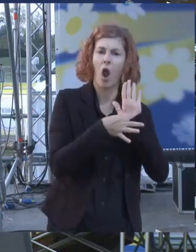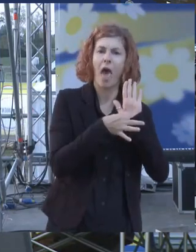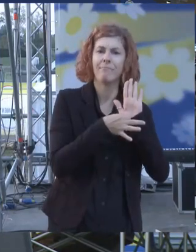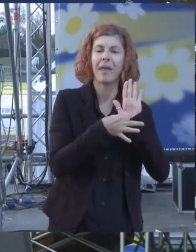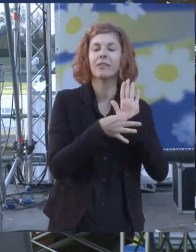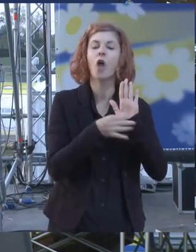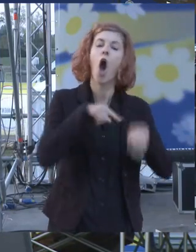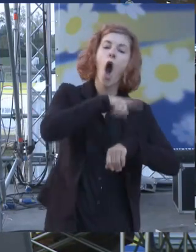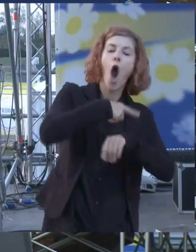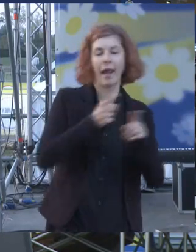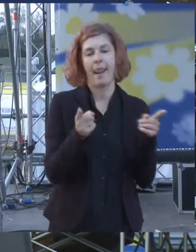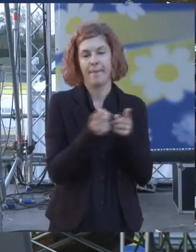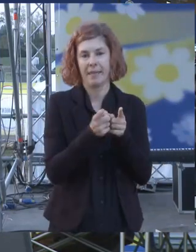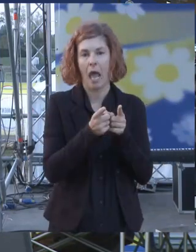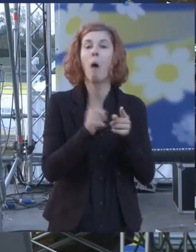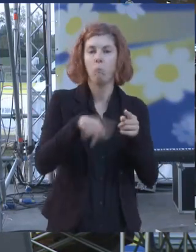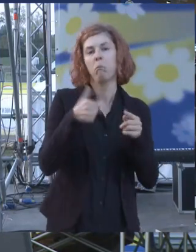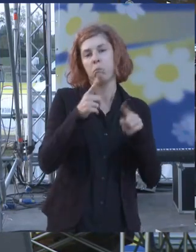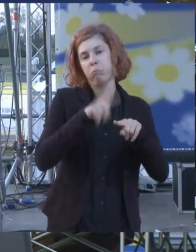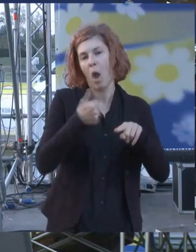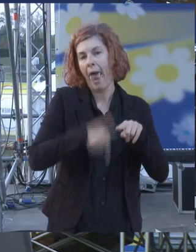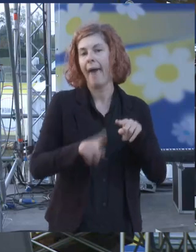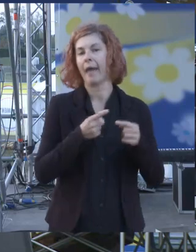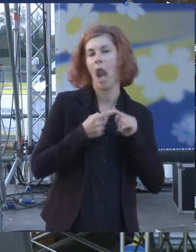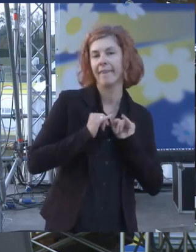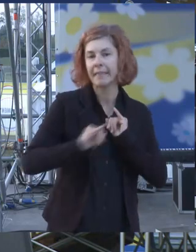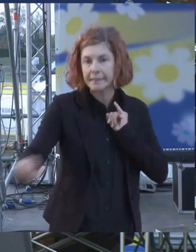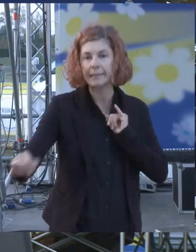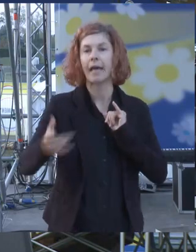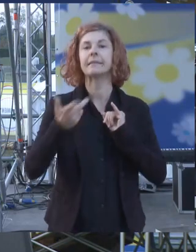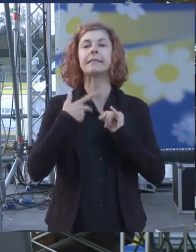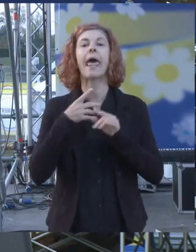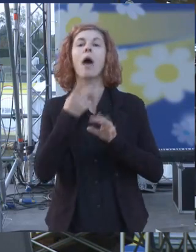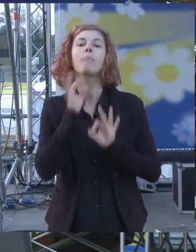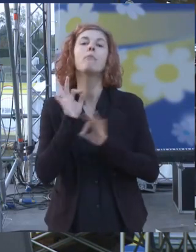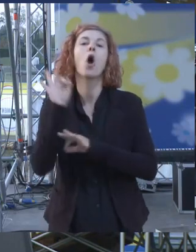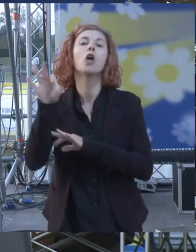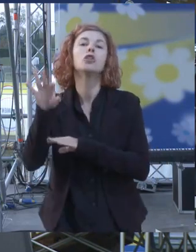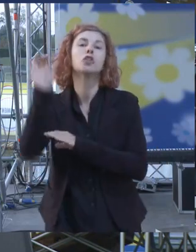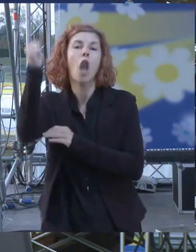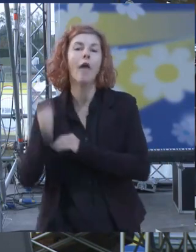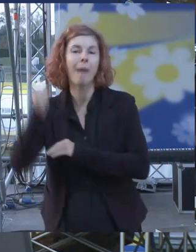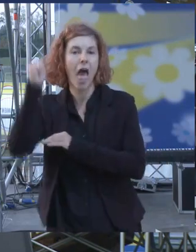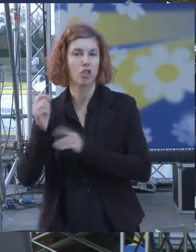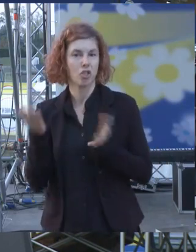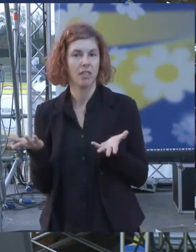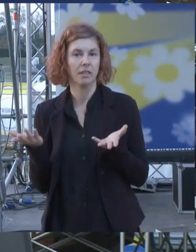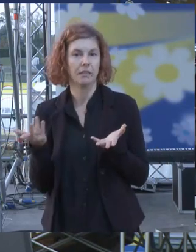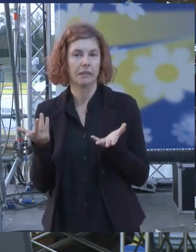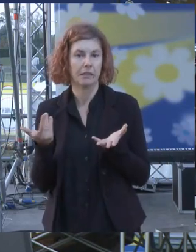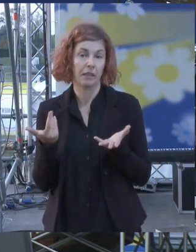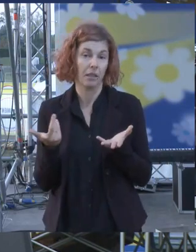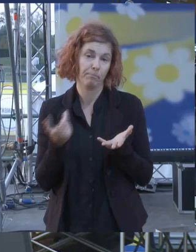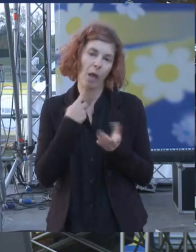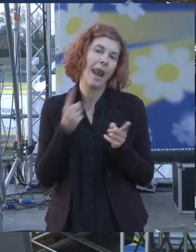distanze degli esercizi nei quali ci sono le slot machine silenzio stiamo risistemando tutto il